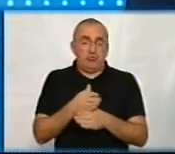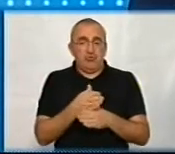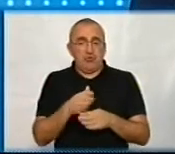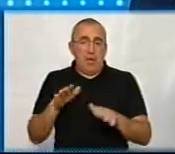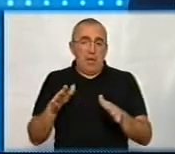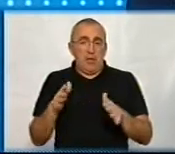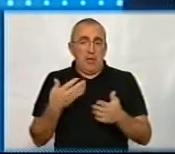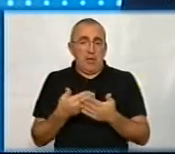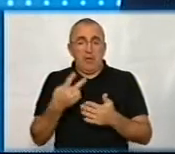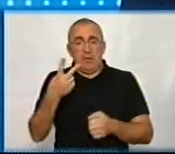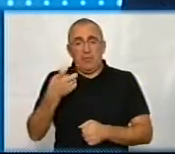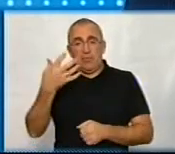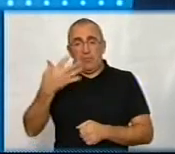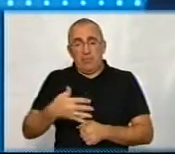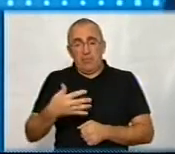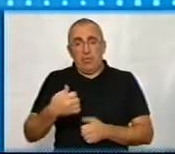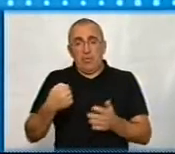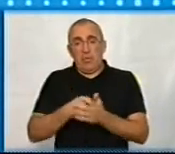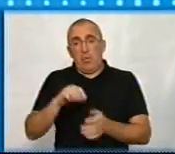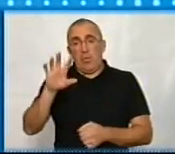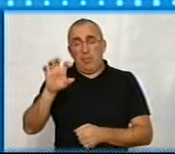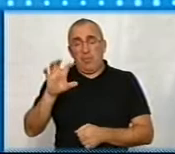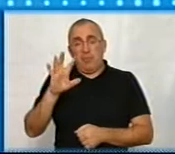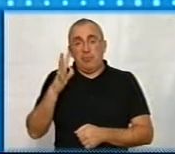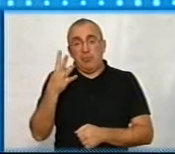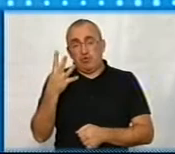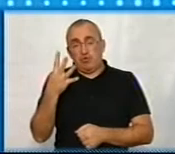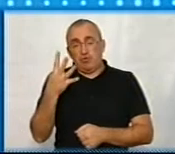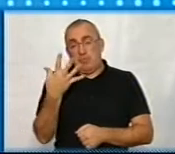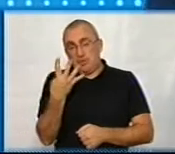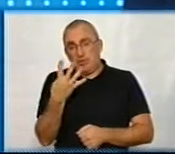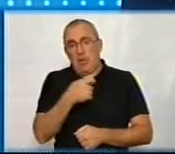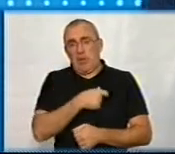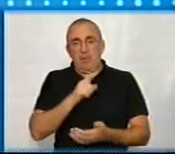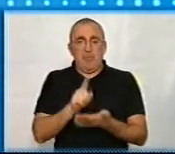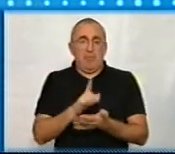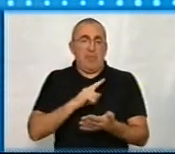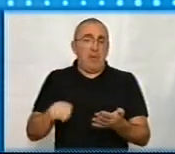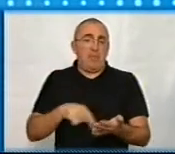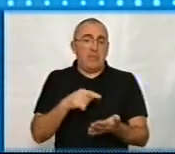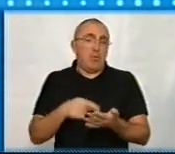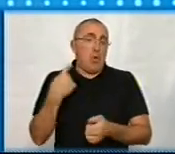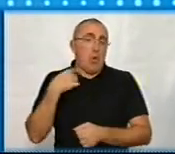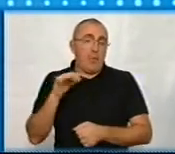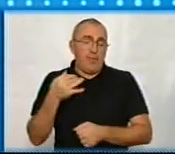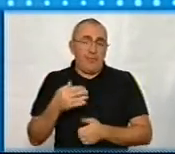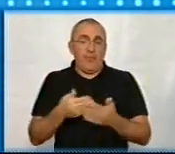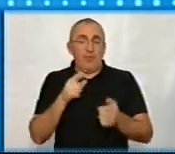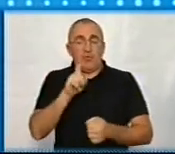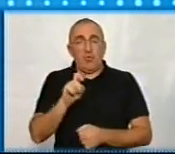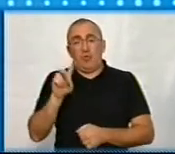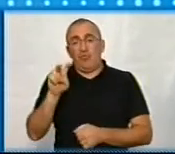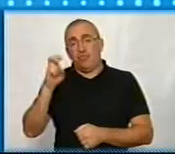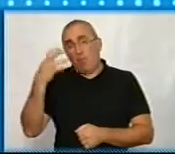250 до 500, там 54 депутати має бути. От місто Кропівницький, там від 100 до